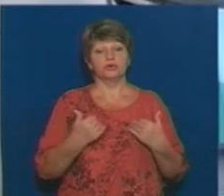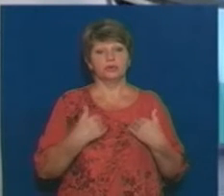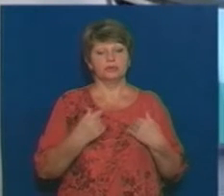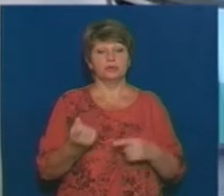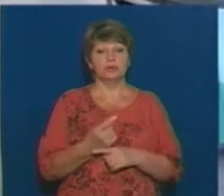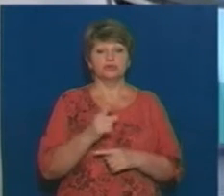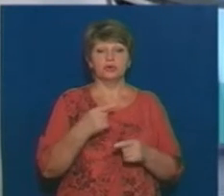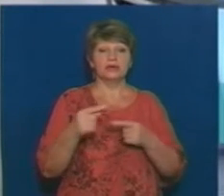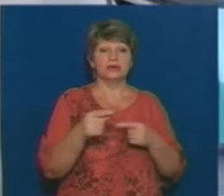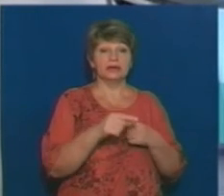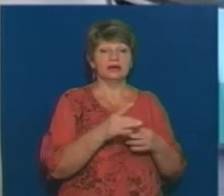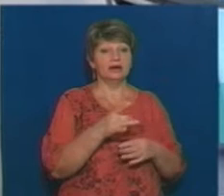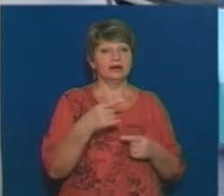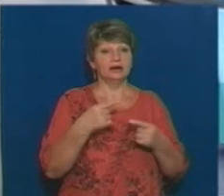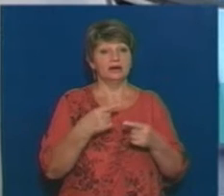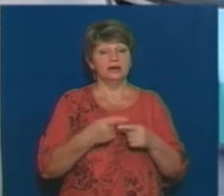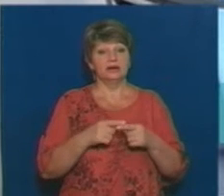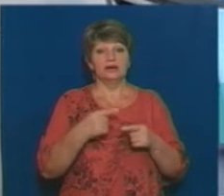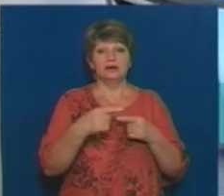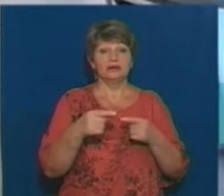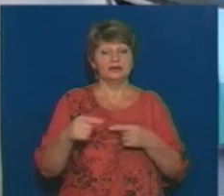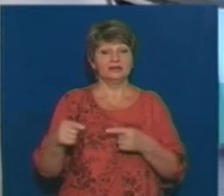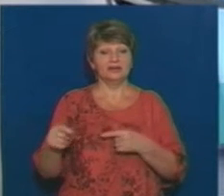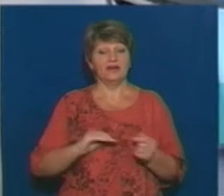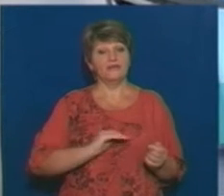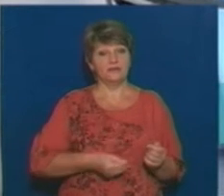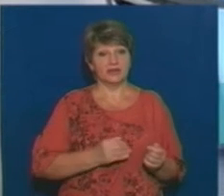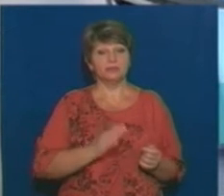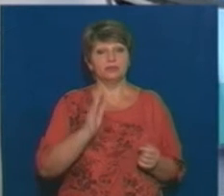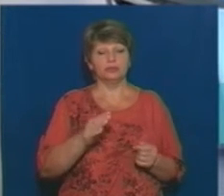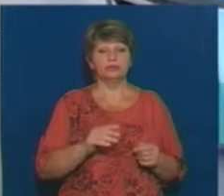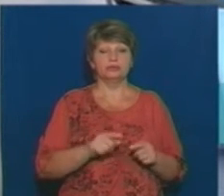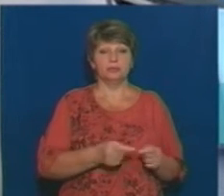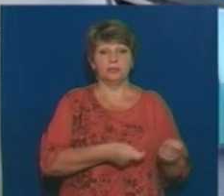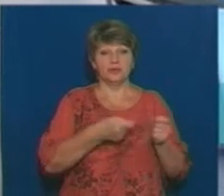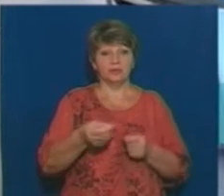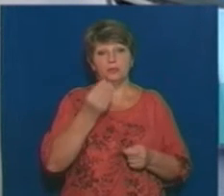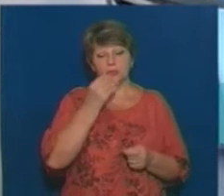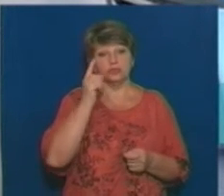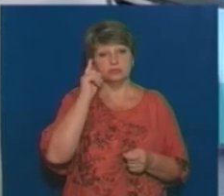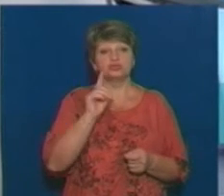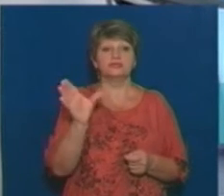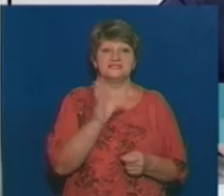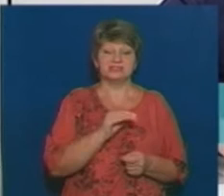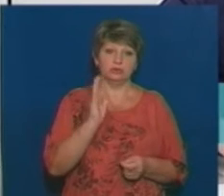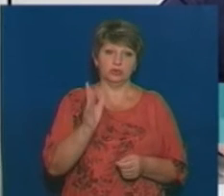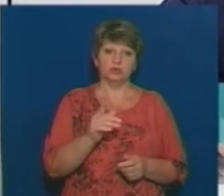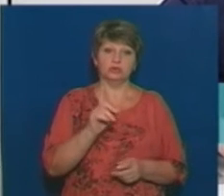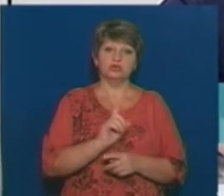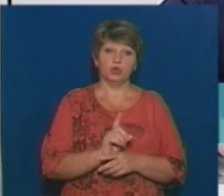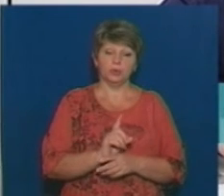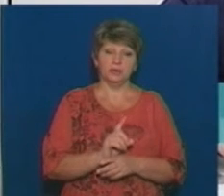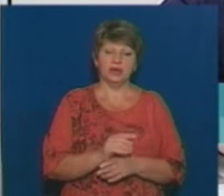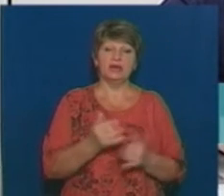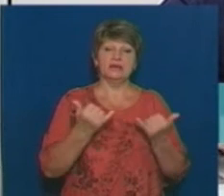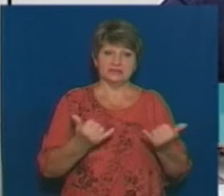що кілька різних фірм буде постачати, і ми, ну, будемо дивитися, як з цим справляться. Я думаю, що все буде нормально. Тобто, зараз оці тендери, частина з